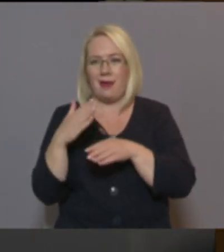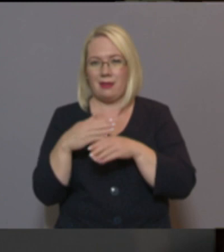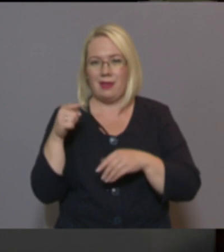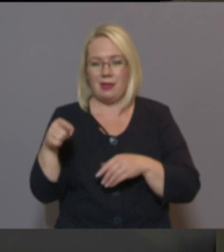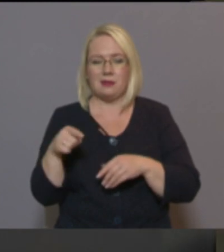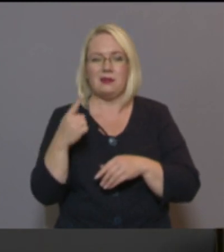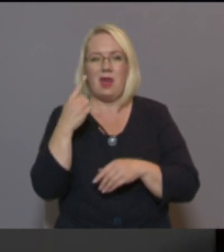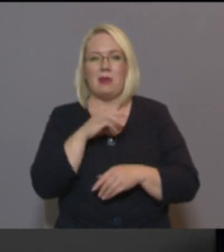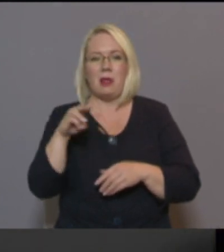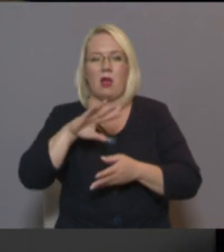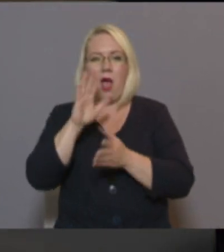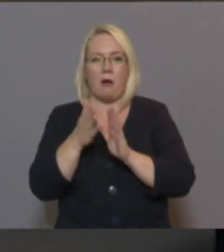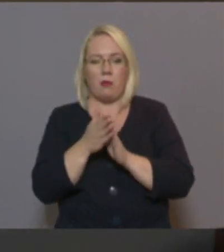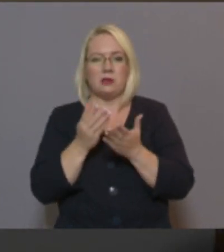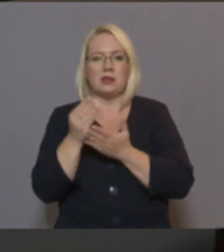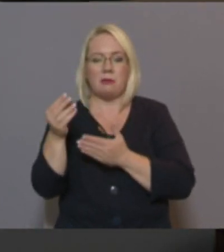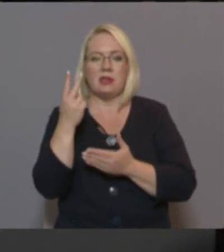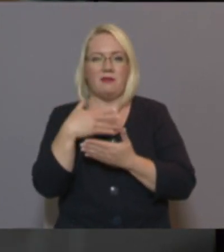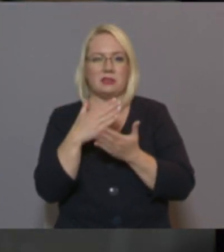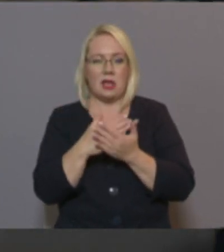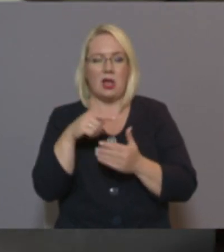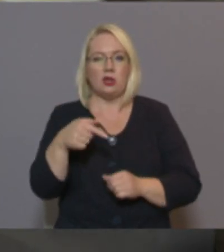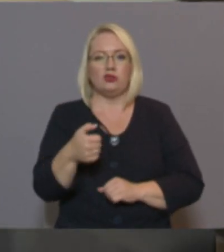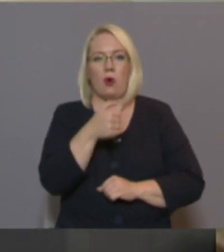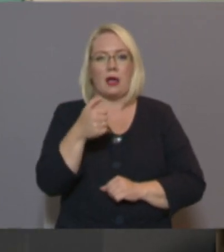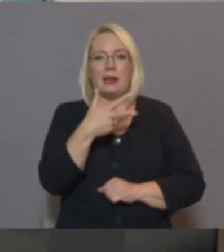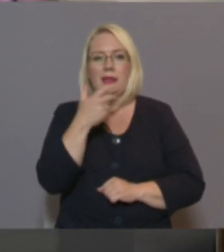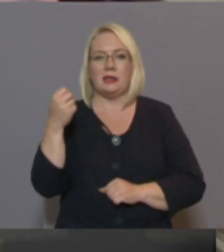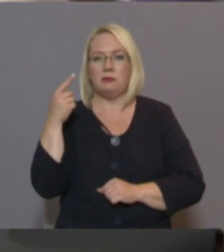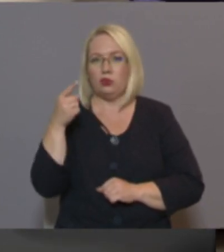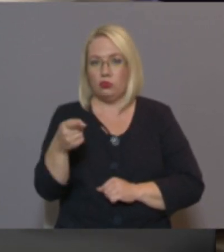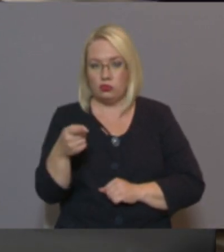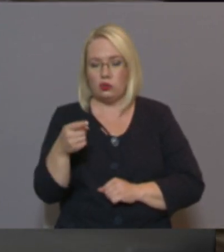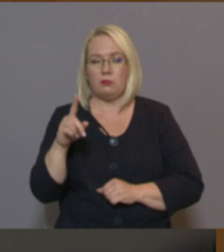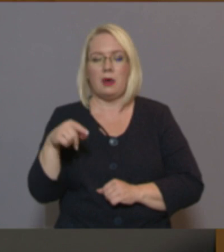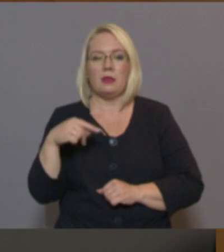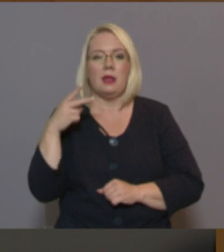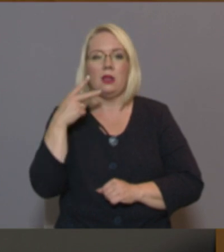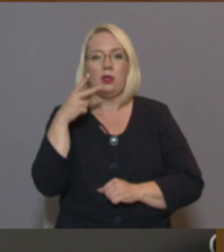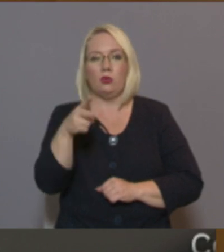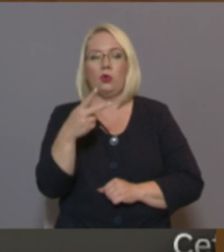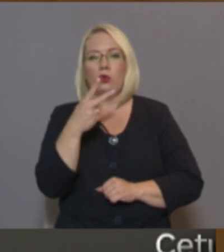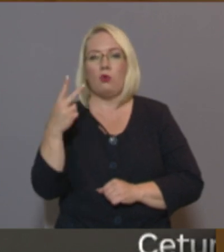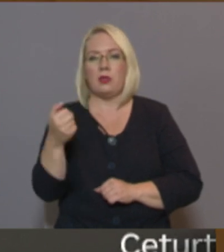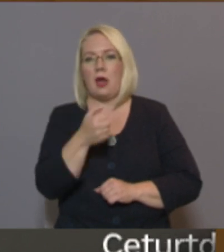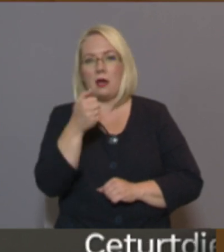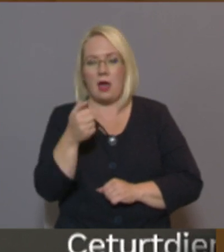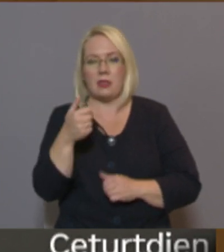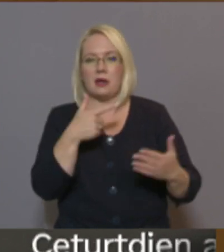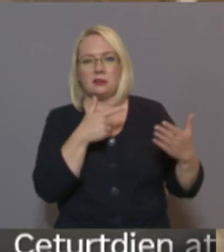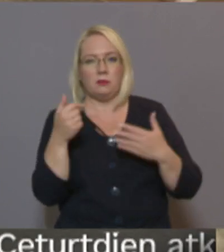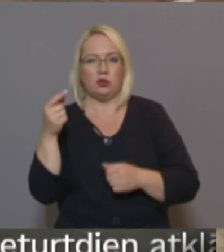apmērā tiks izmaksāts divās daļās. Proti šogad 300 tūkstoši eiro, bet 2022. gadā atlikušie 700